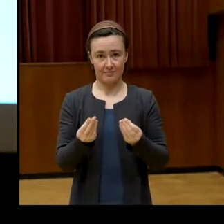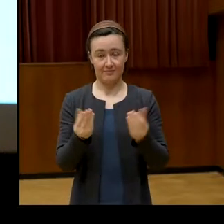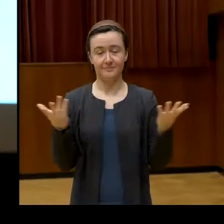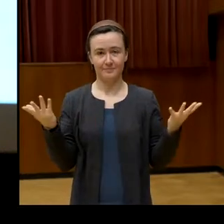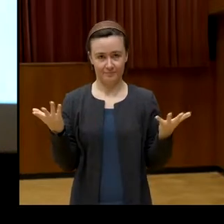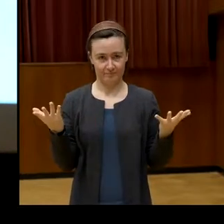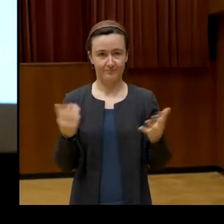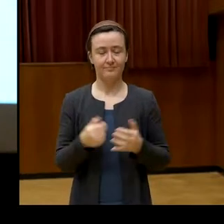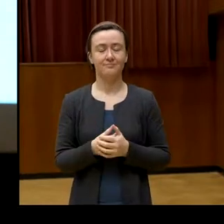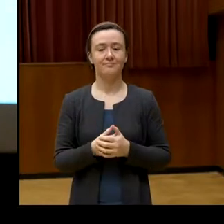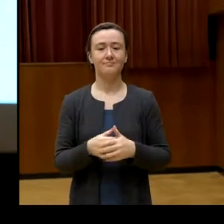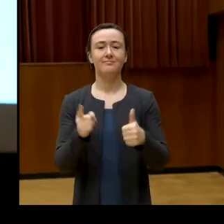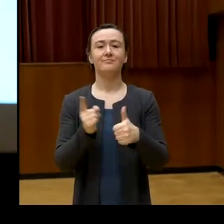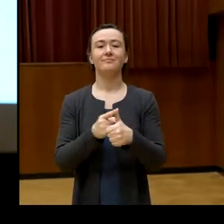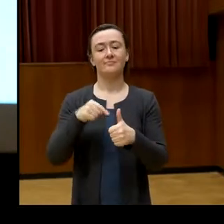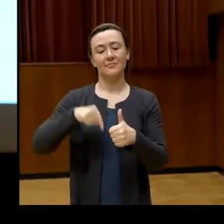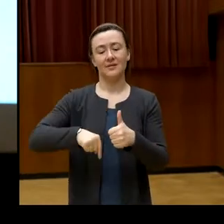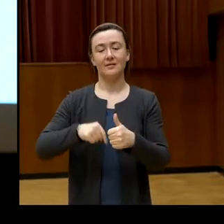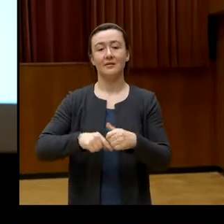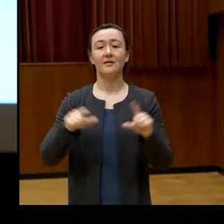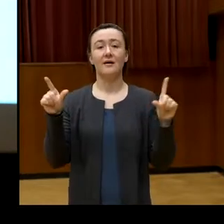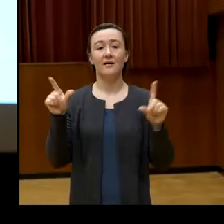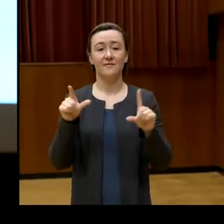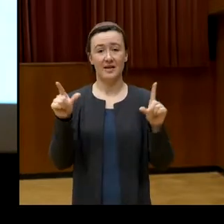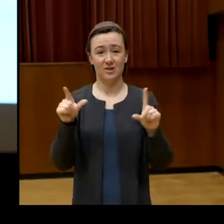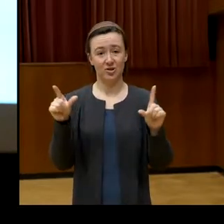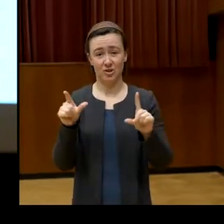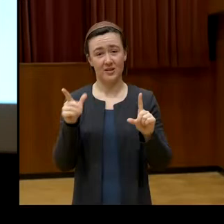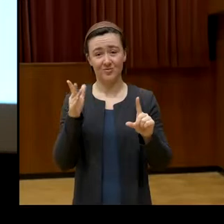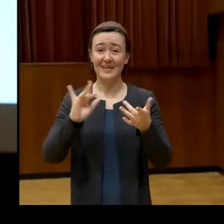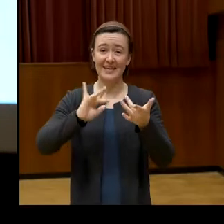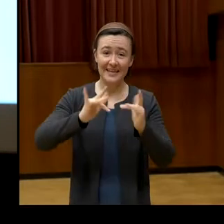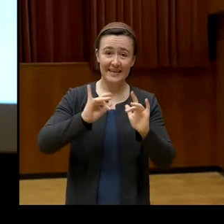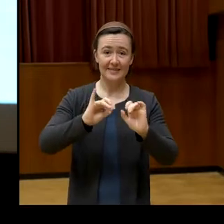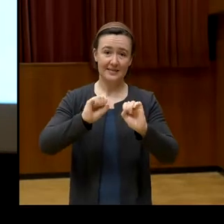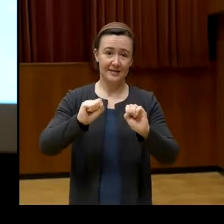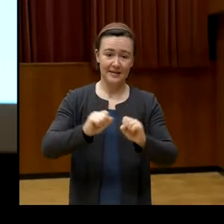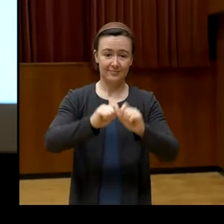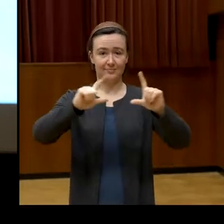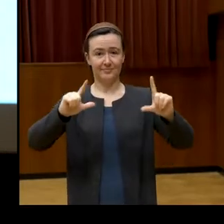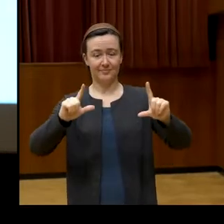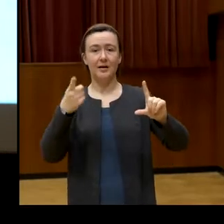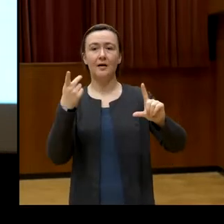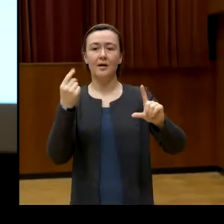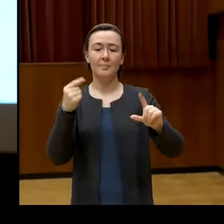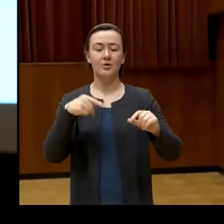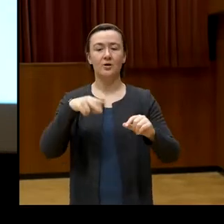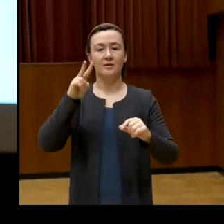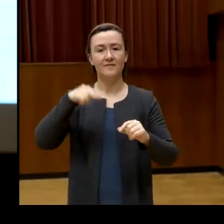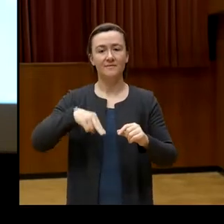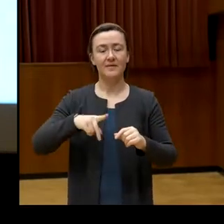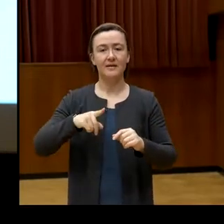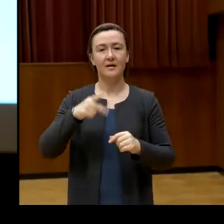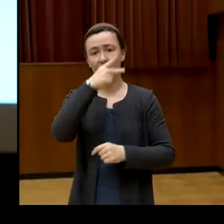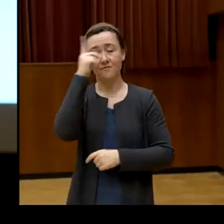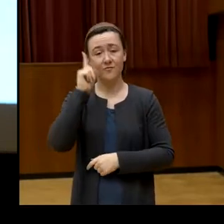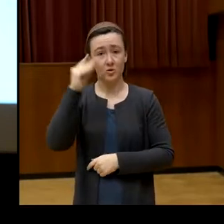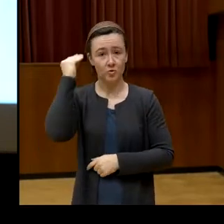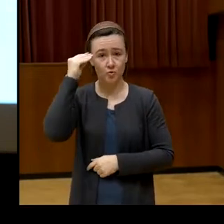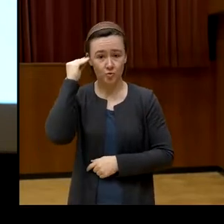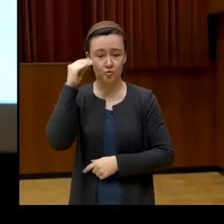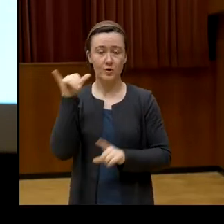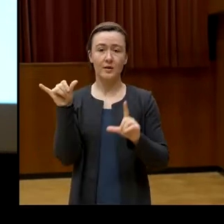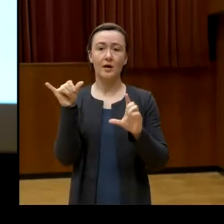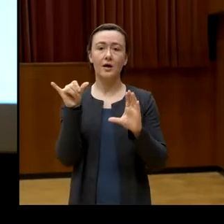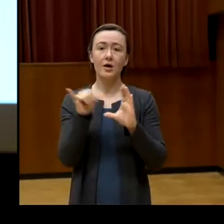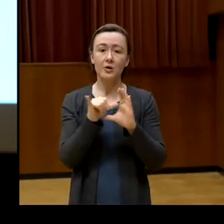zwar, diese Veranstaltung wird gestreamt. Das heißt, man kann auf dem YouTube-Kanal der Wiener Volkshochschulen diese Veranstaltung